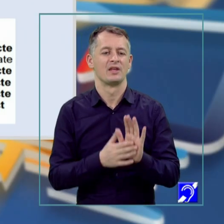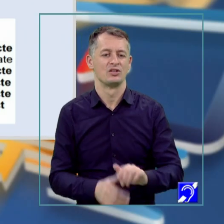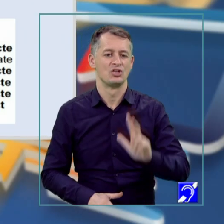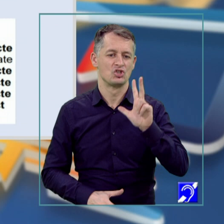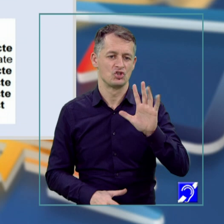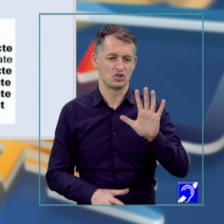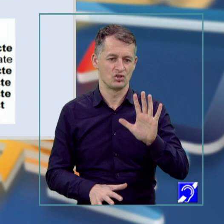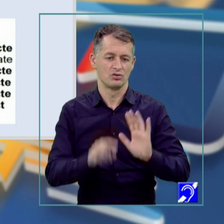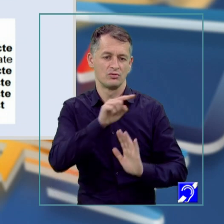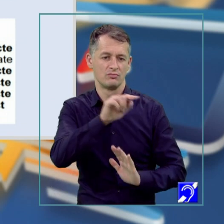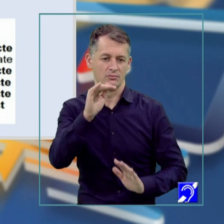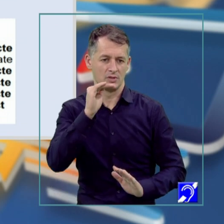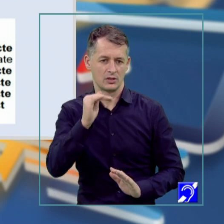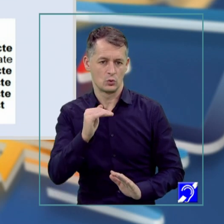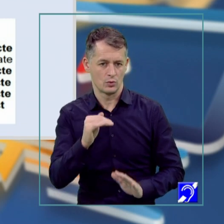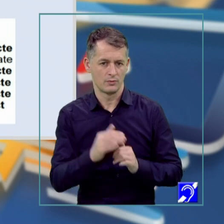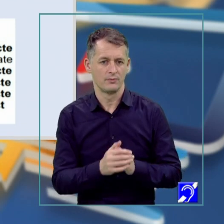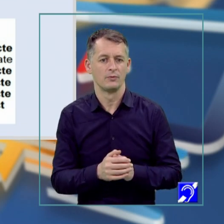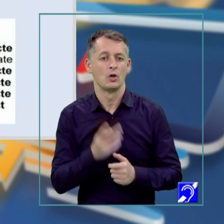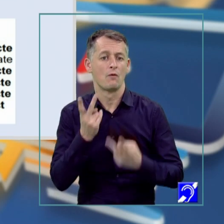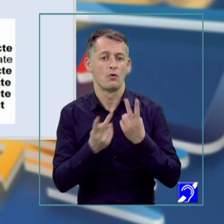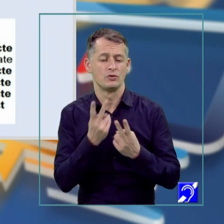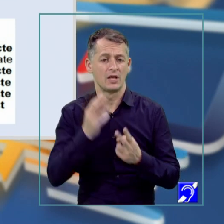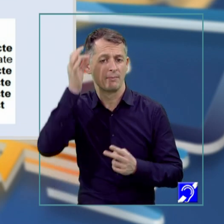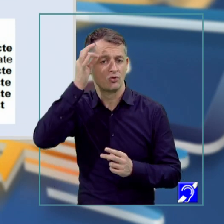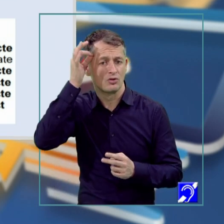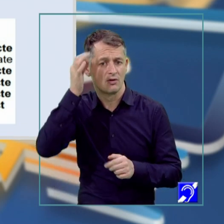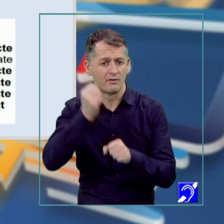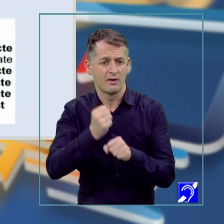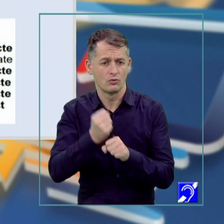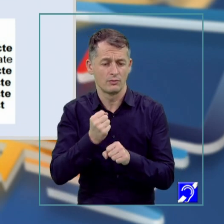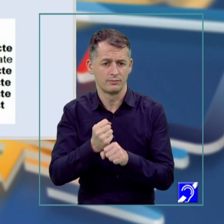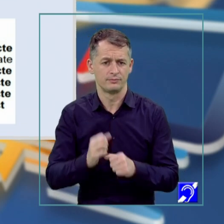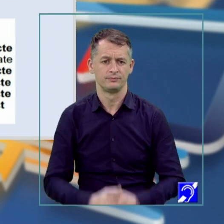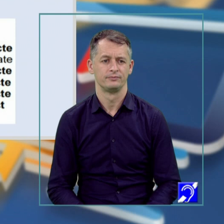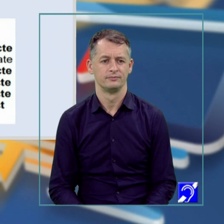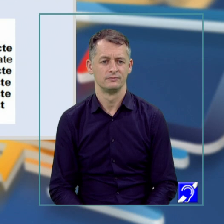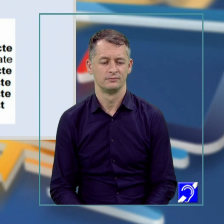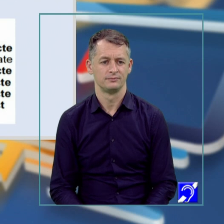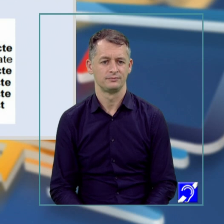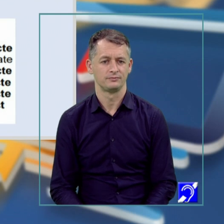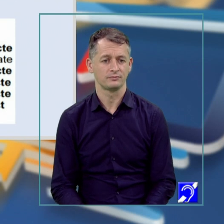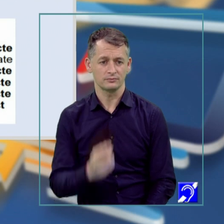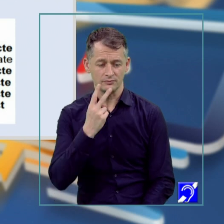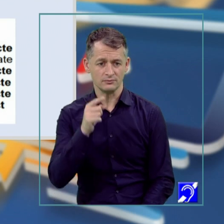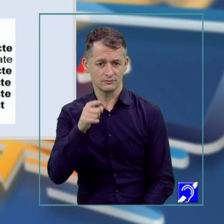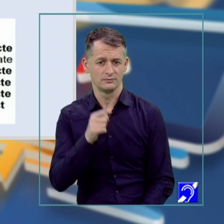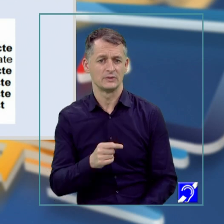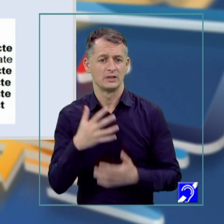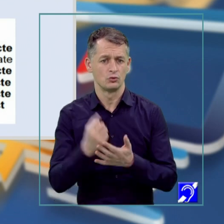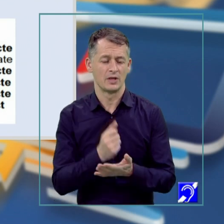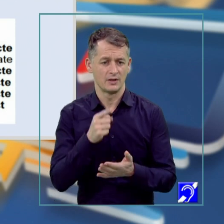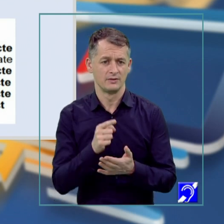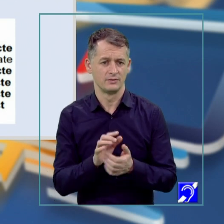utilitatea imaginației creatoare. Am văzut că imaginația creatoare este proces spre direct al creativității, că rezultatele sale sunt